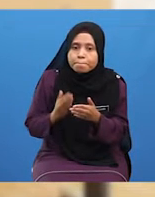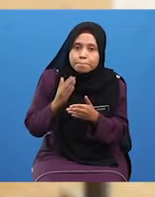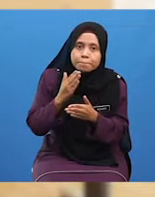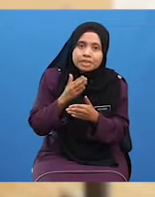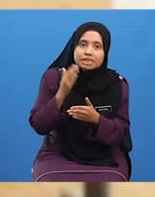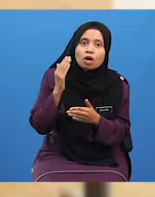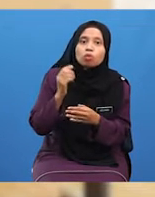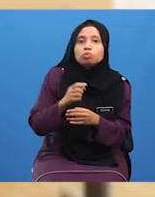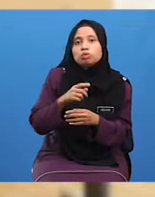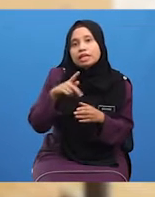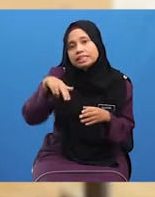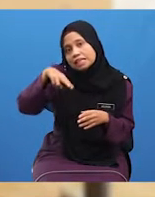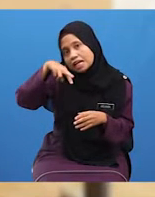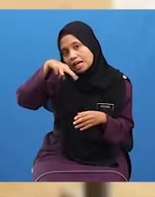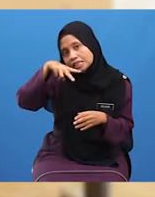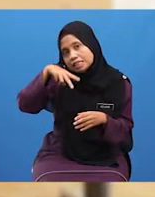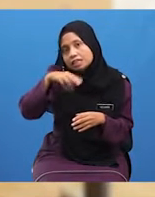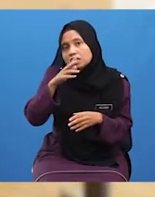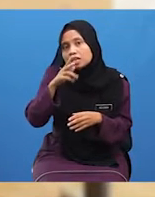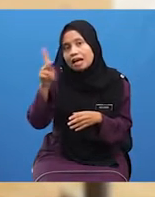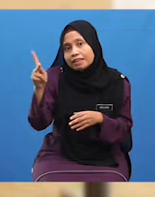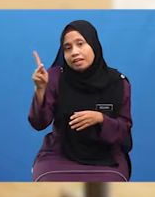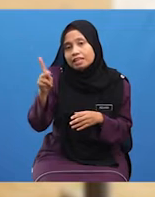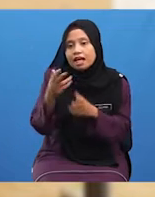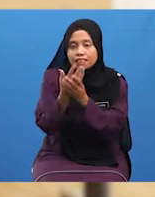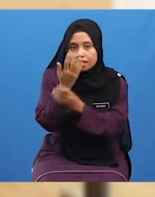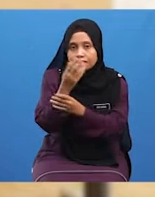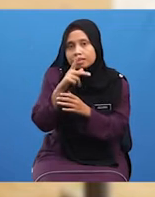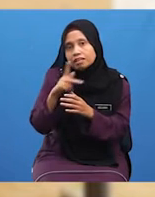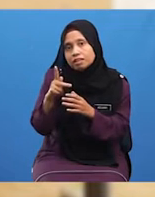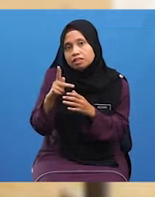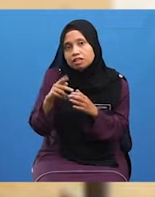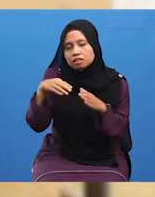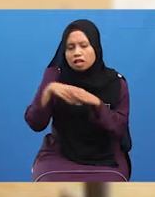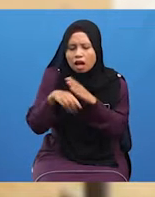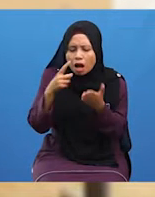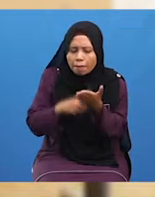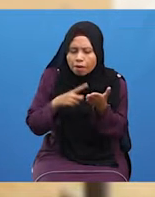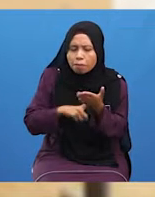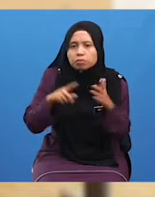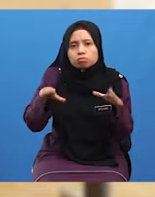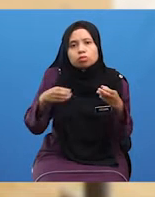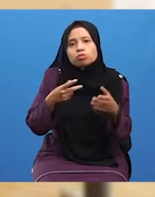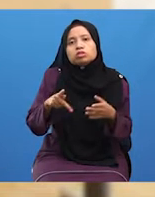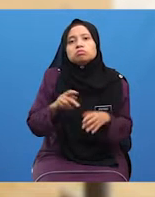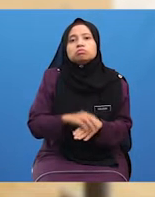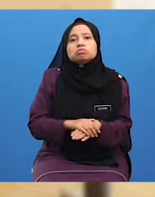Tangan Atau Kaki Kanan Dalam Apa Jual Perbuatan Yang Baik